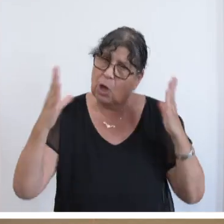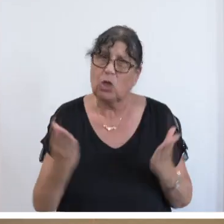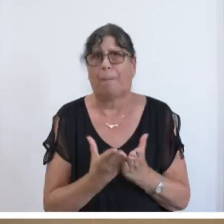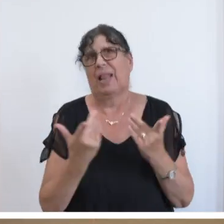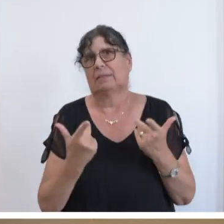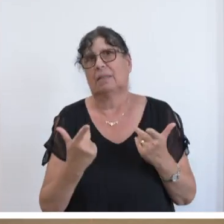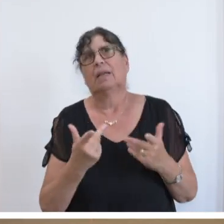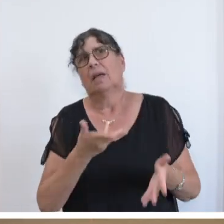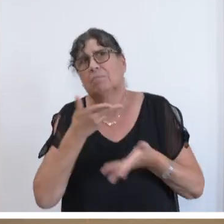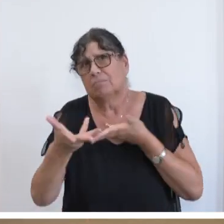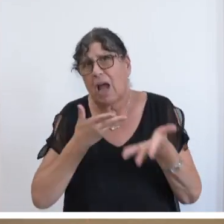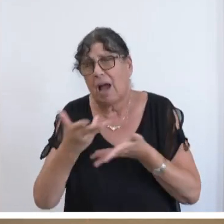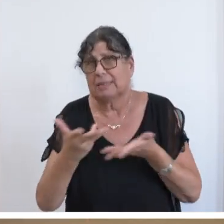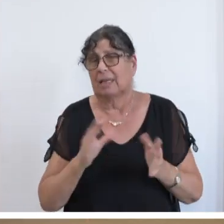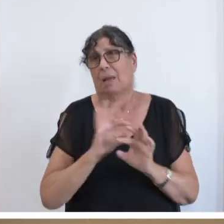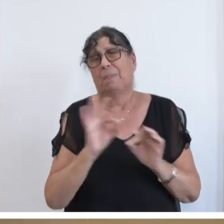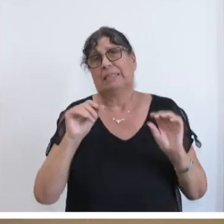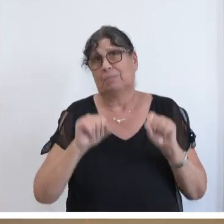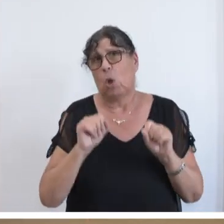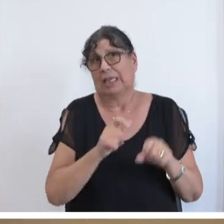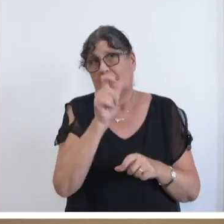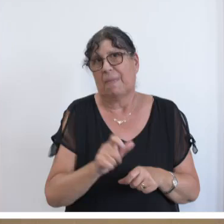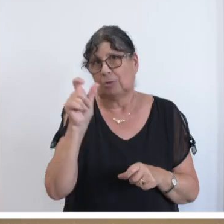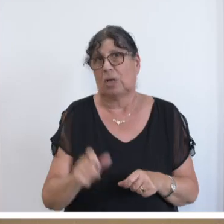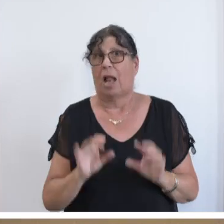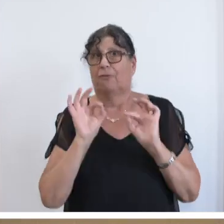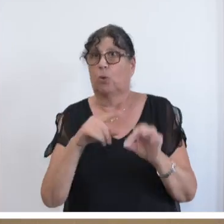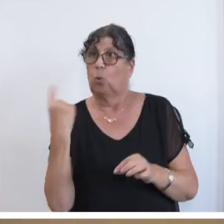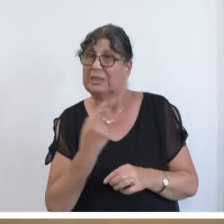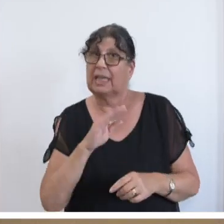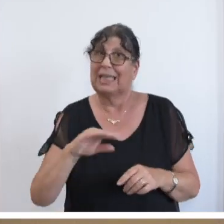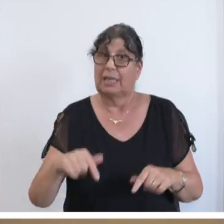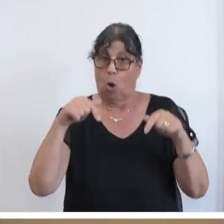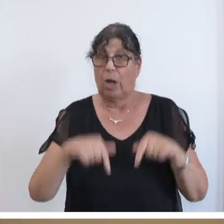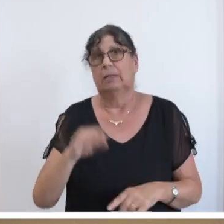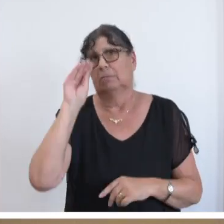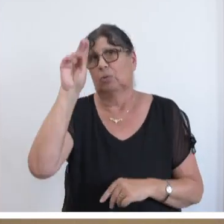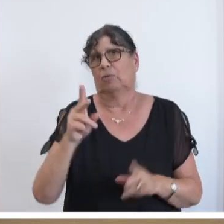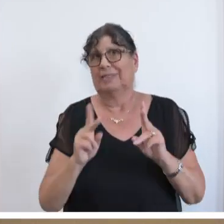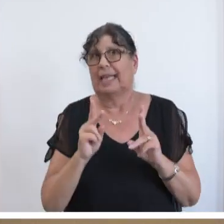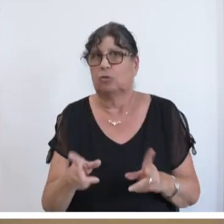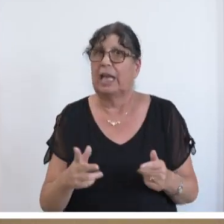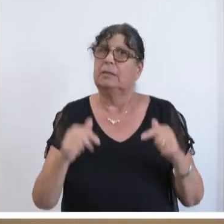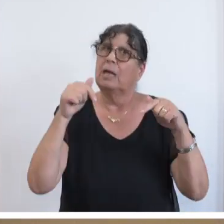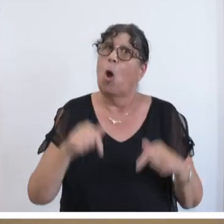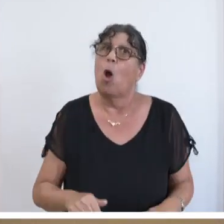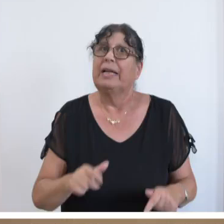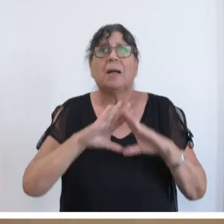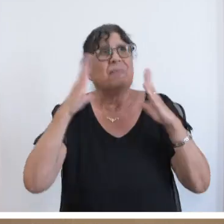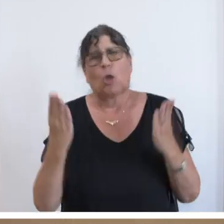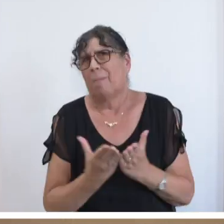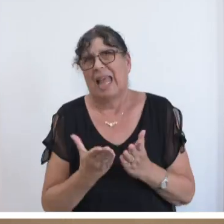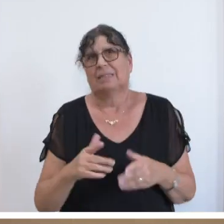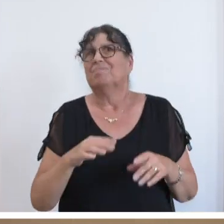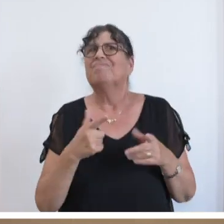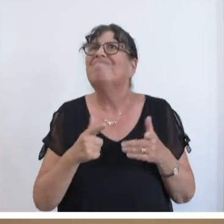bestmögliche Personalisierung an den Schulen für unsere Kinder heute und in der Zukunft sicherstellen können. Heute liegt noch nicht das ganze Besteck auf dem